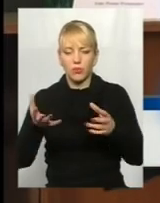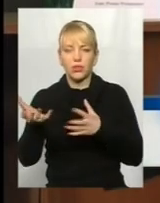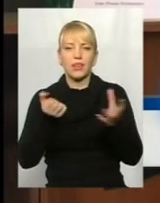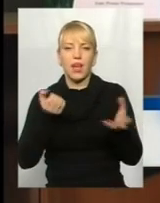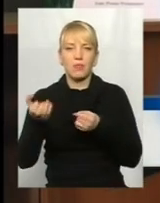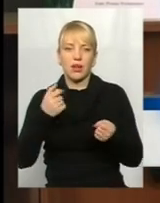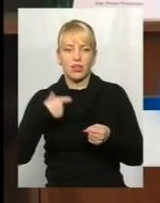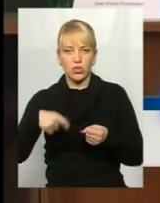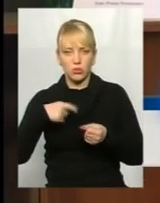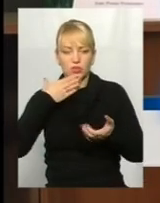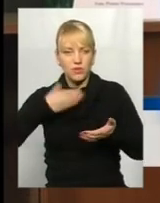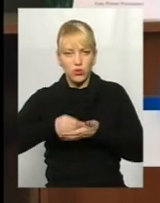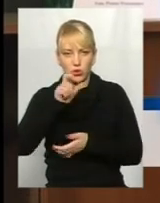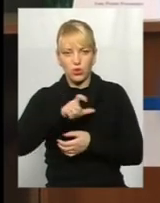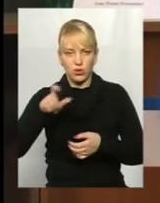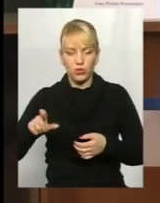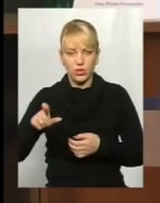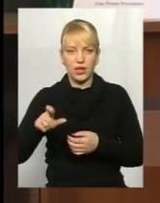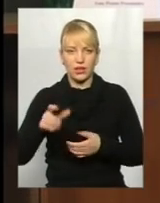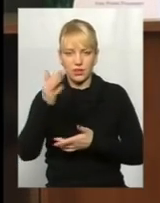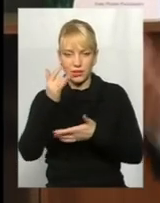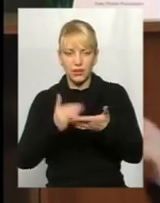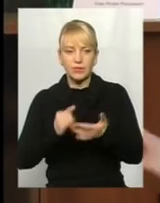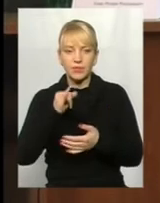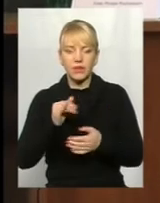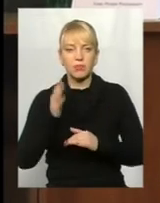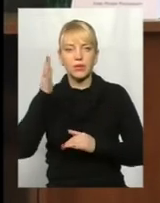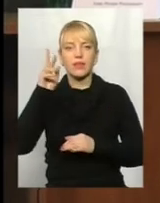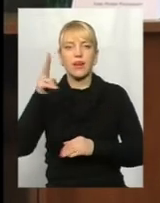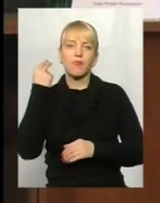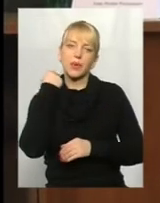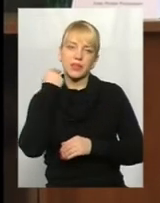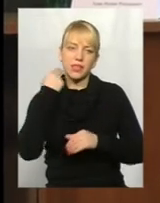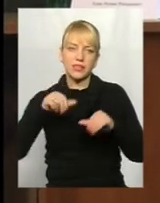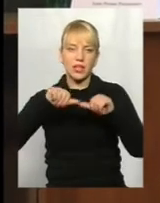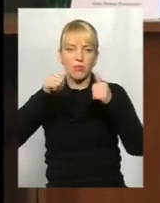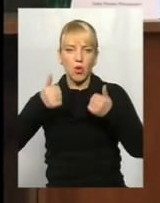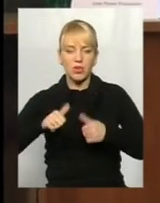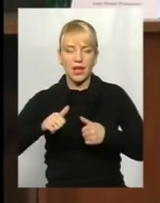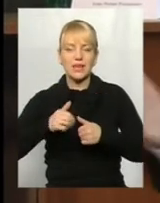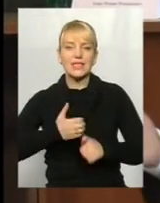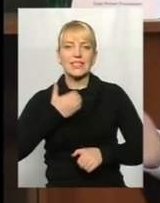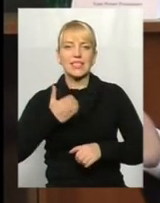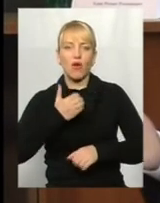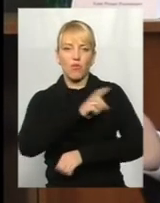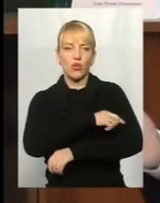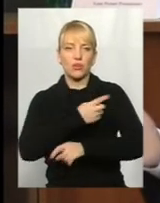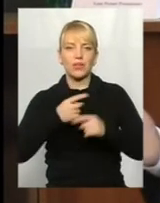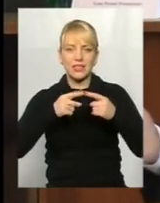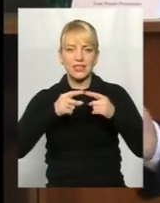своїх пацієнтів. І в перспективі, так як в британській моделі страхової медицини, від держави